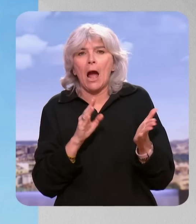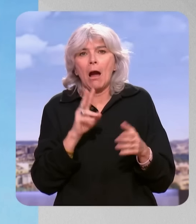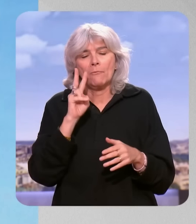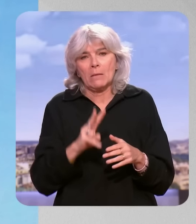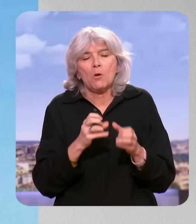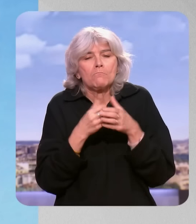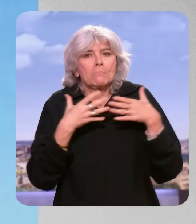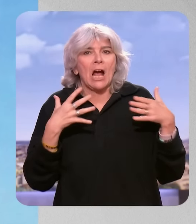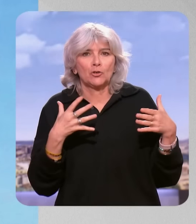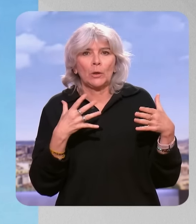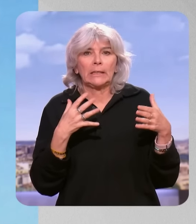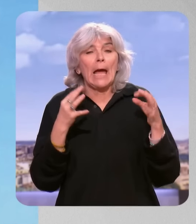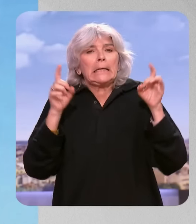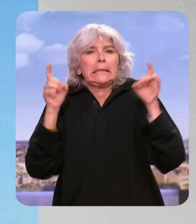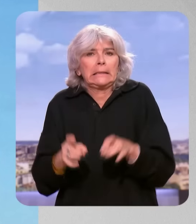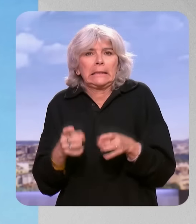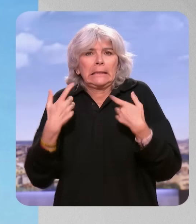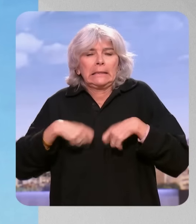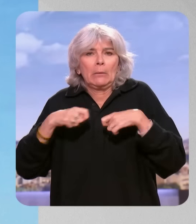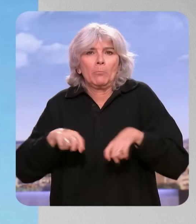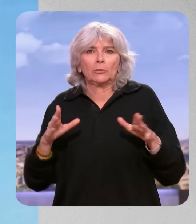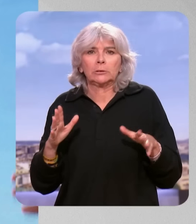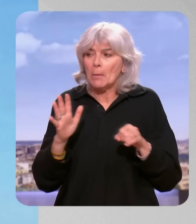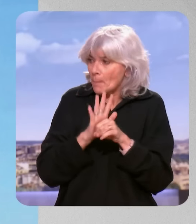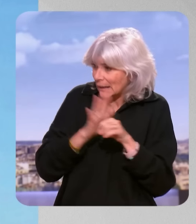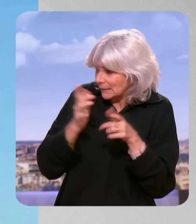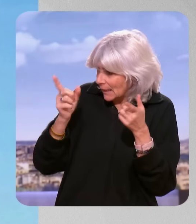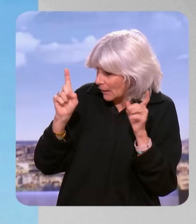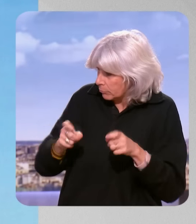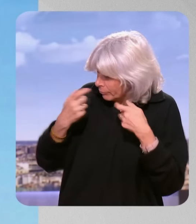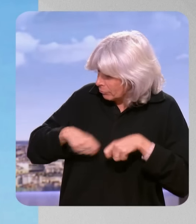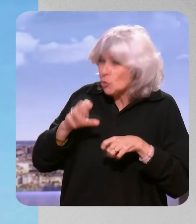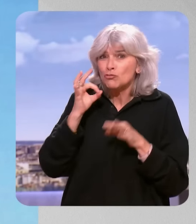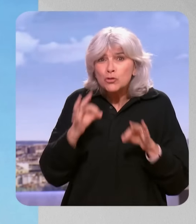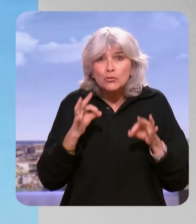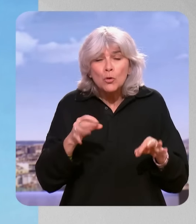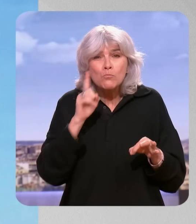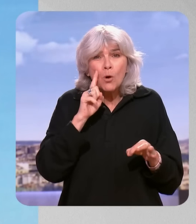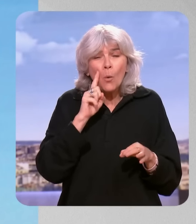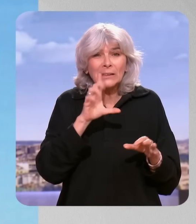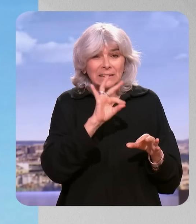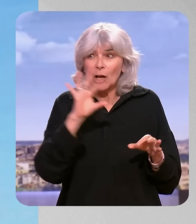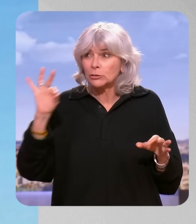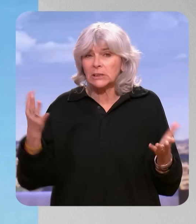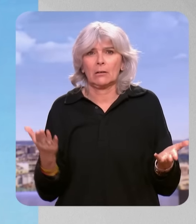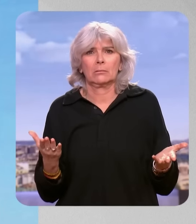très majoritairement sur la réduction de la dépense. Il n a pas assez de réduction de dépense selon vous ? Absolument, puisqu'on est à moitié-moitié